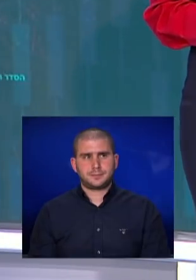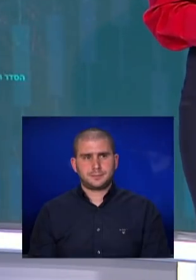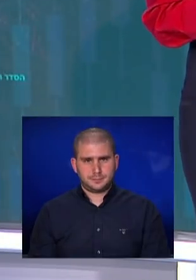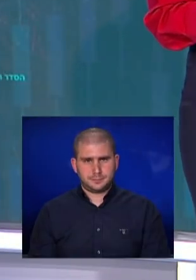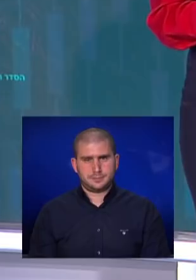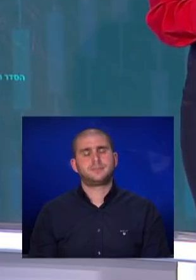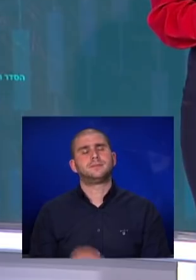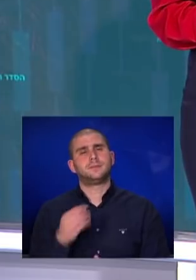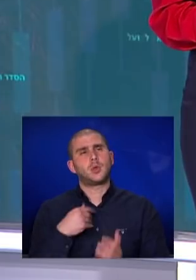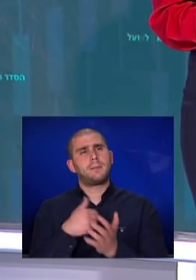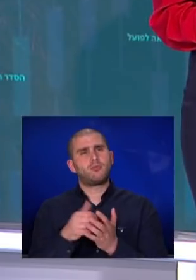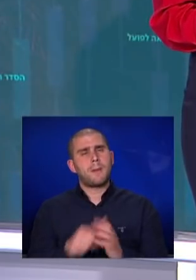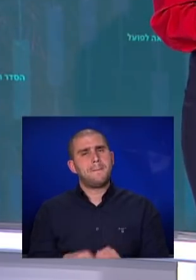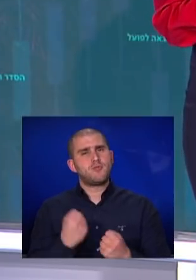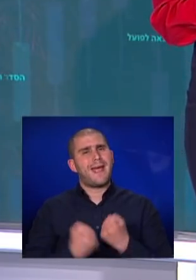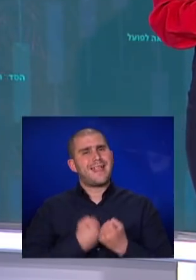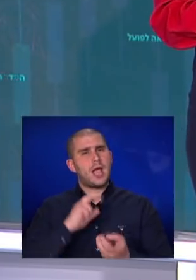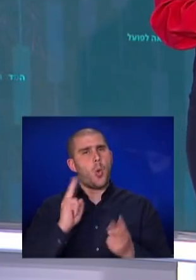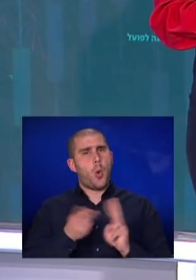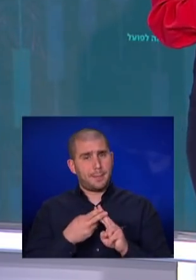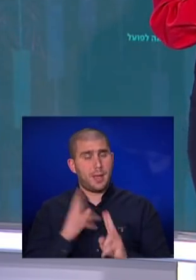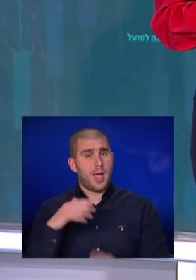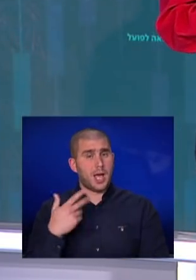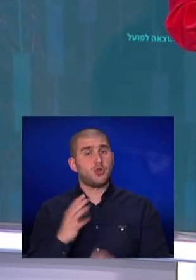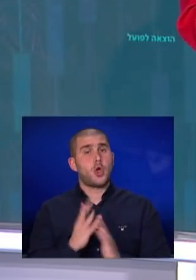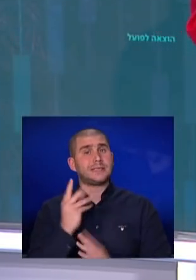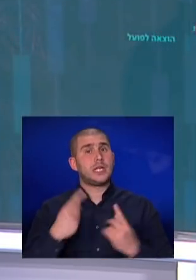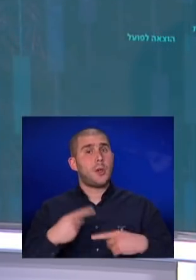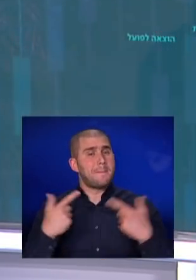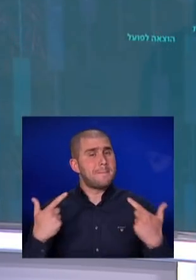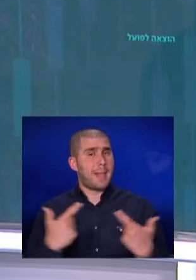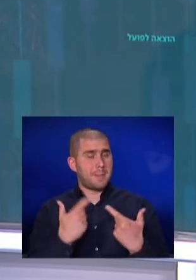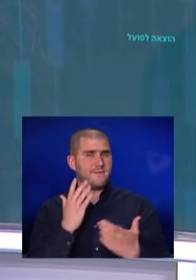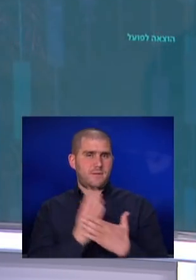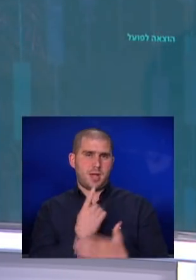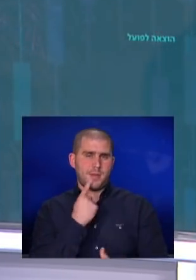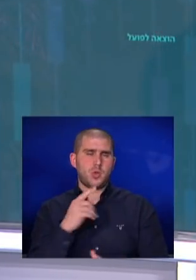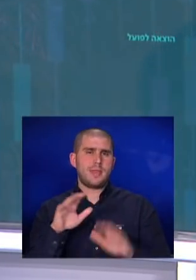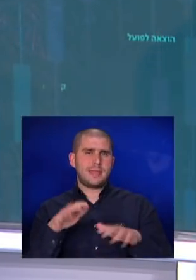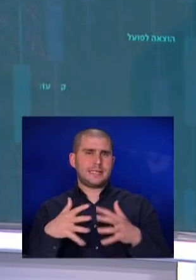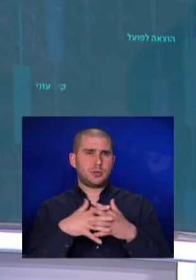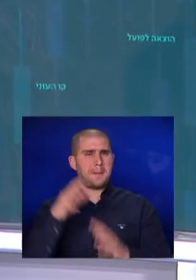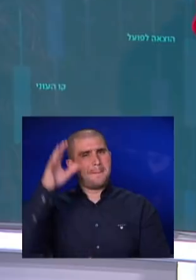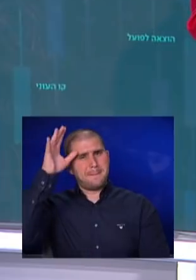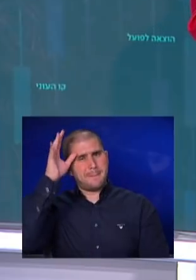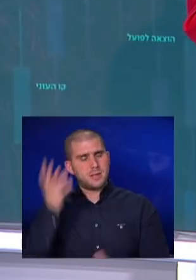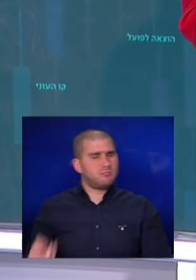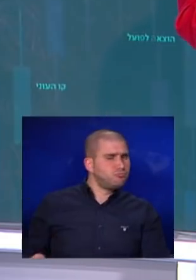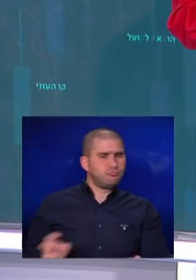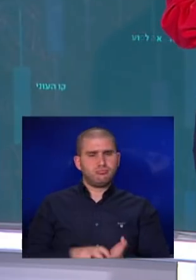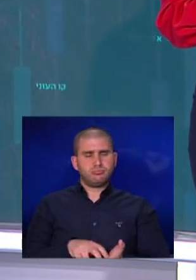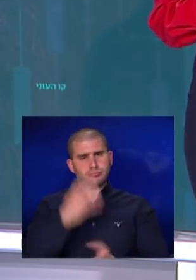ואנחנו ממשיכים ממשבר האנרגיה העולמי. אחרי 13 ימים של לחימה כבר אמרנו, נשיא ארצות הברית ביידן קם מהספסל,